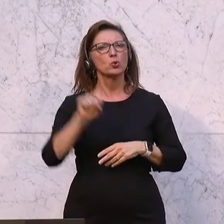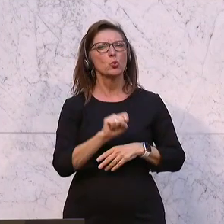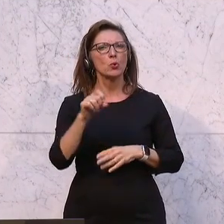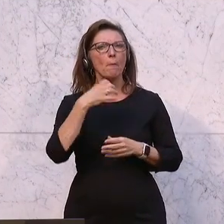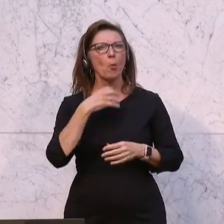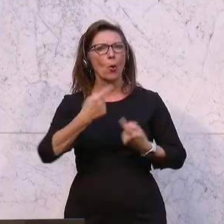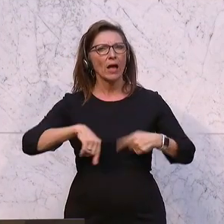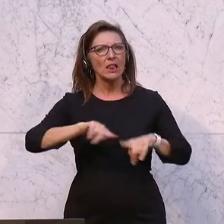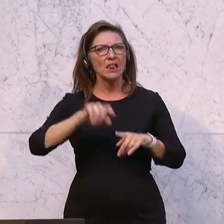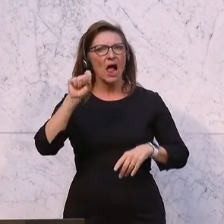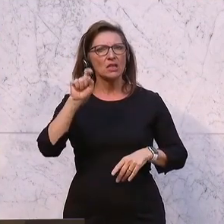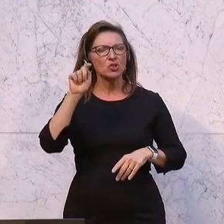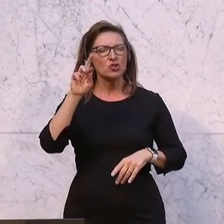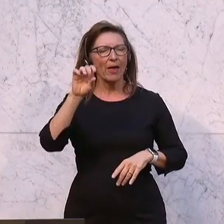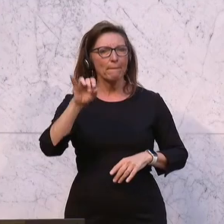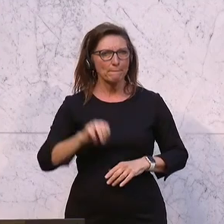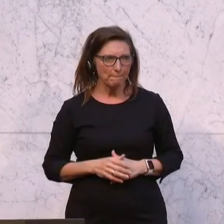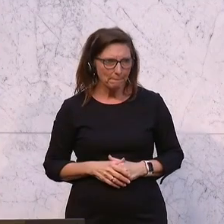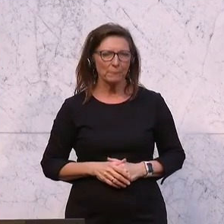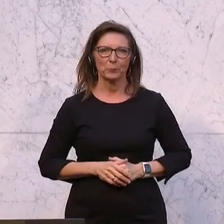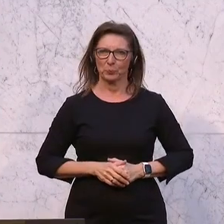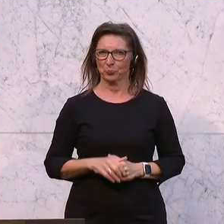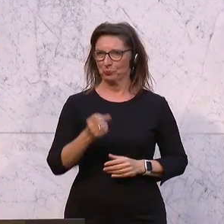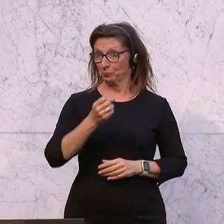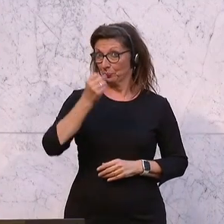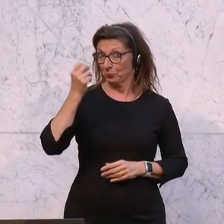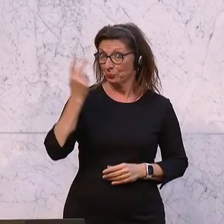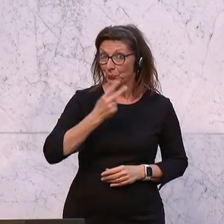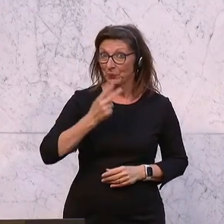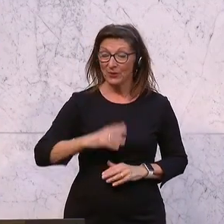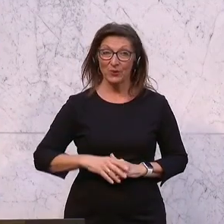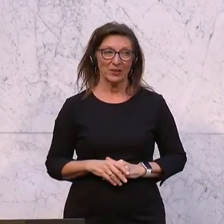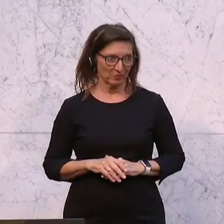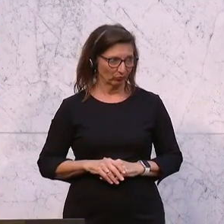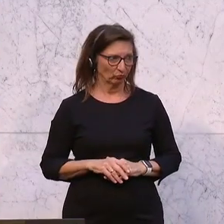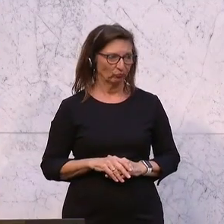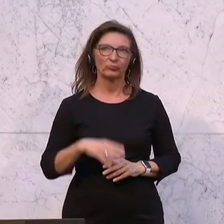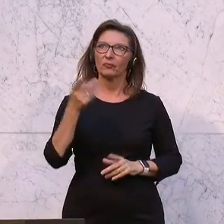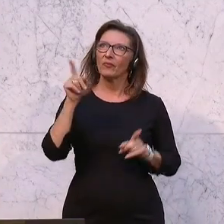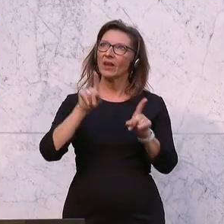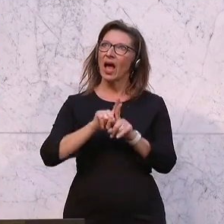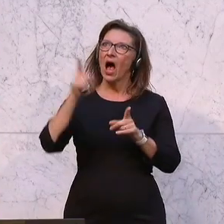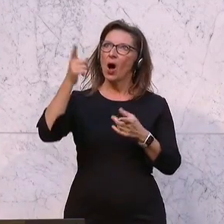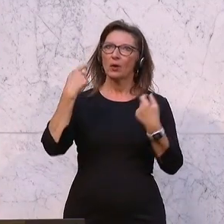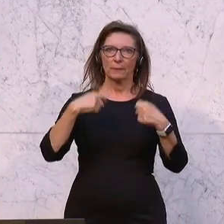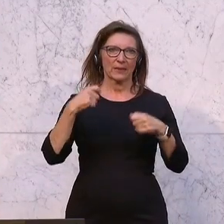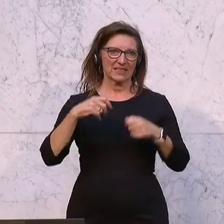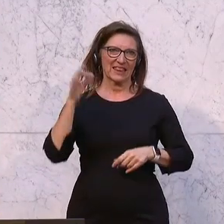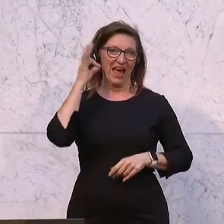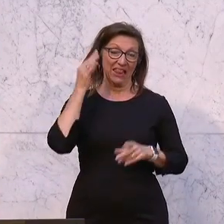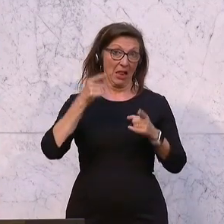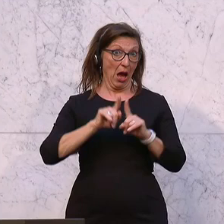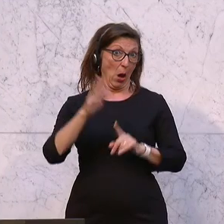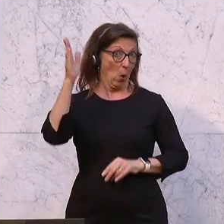ganz herzlich willkommen heißen. Und natürlich, die dazugehörige Präsidentin sitzt